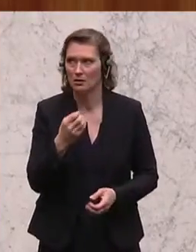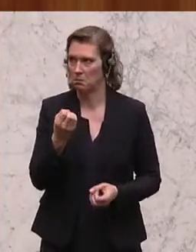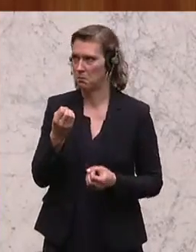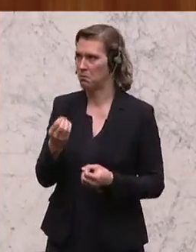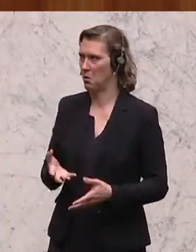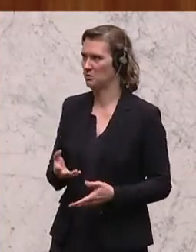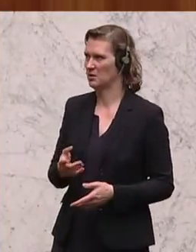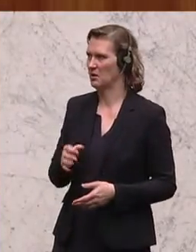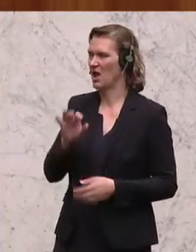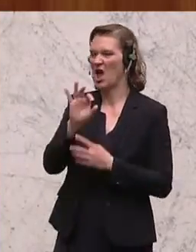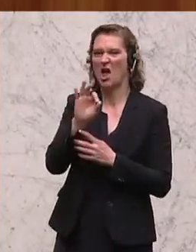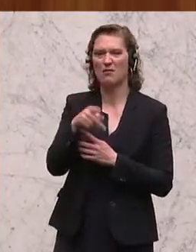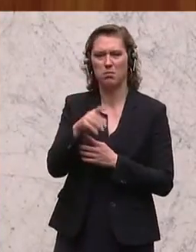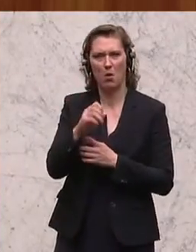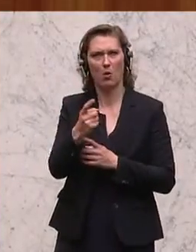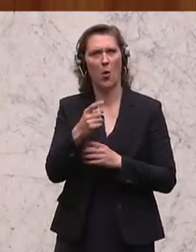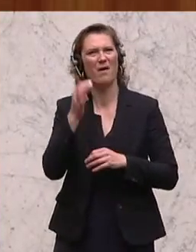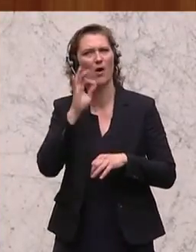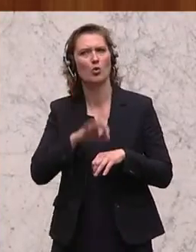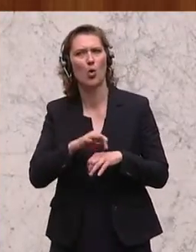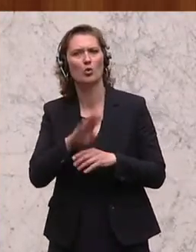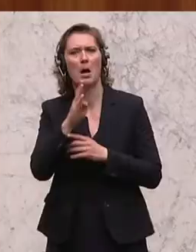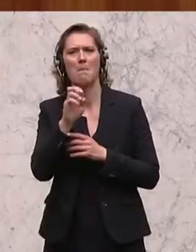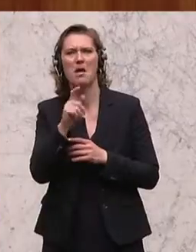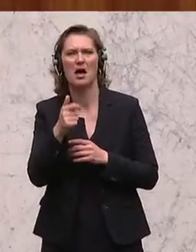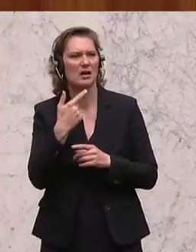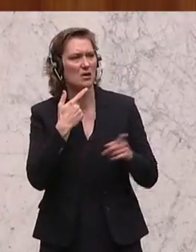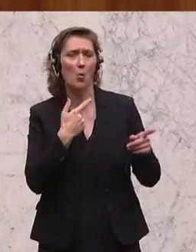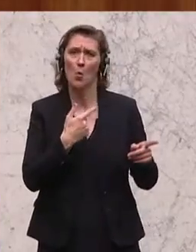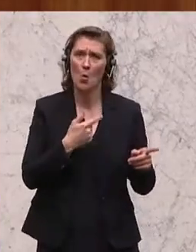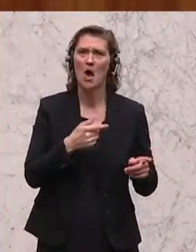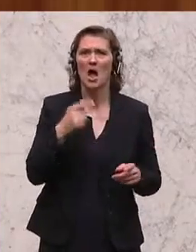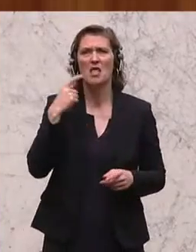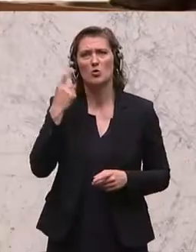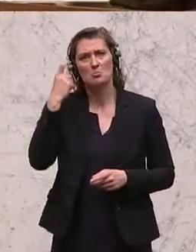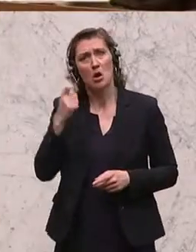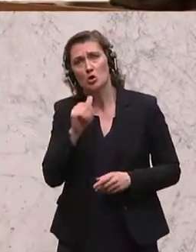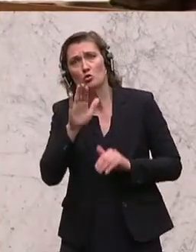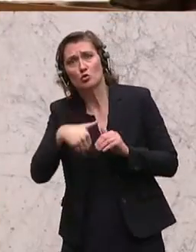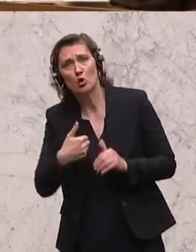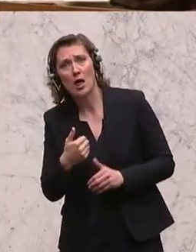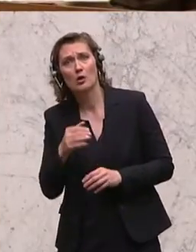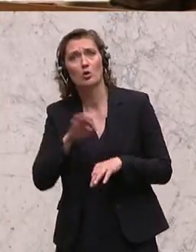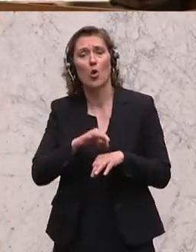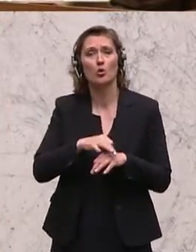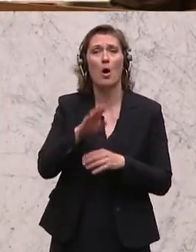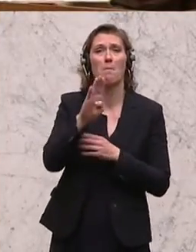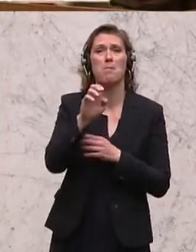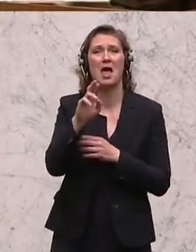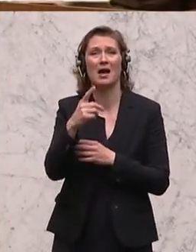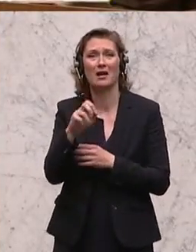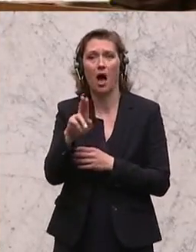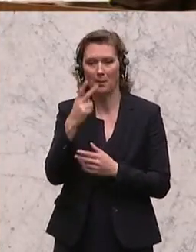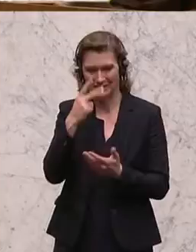ist dann von der FPÖ der Name Dr. Berger gekommen. Die Neos haben dann auch gesagt, der Berger wäre eigentlich eine gute Wahl. Und es war sichtbar,